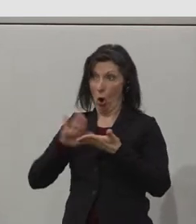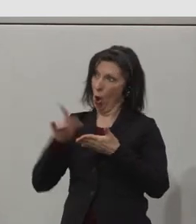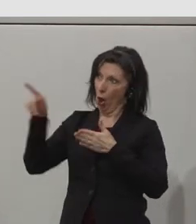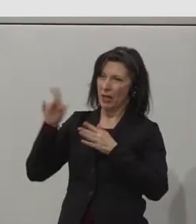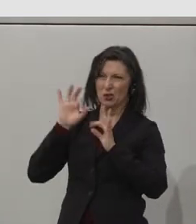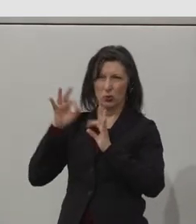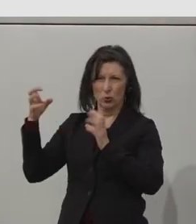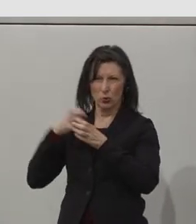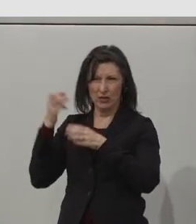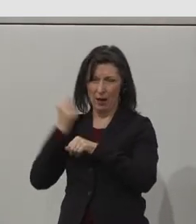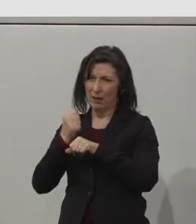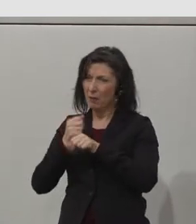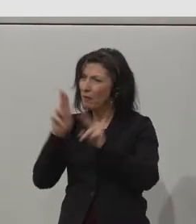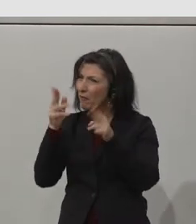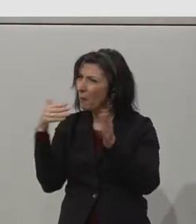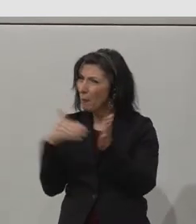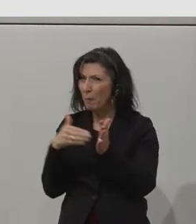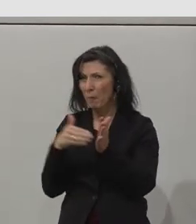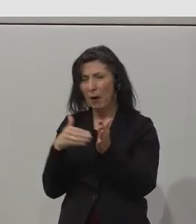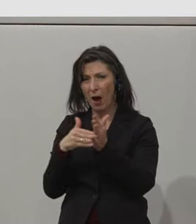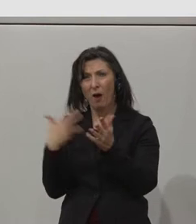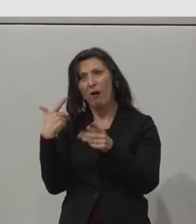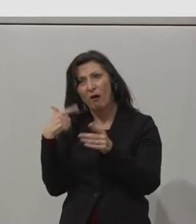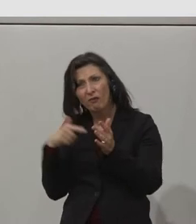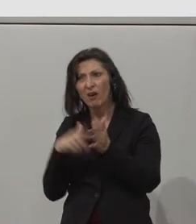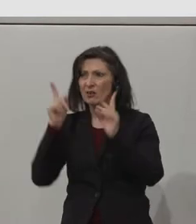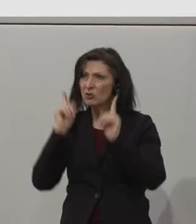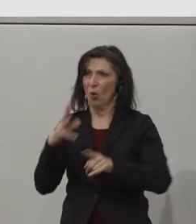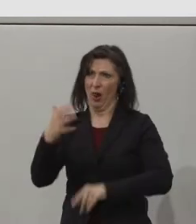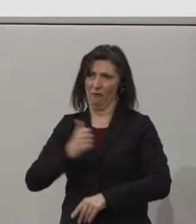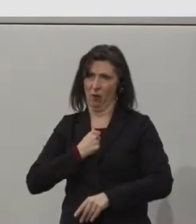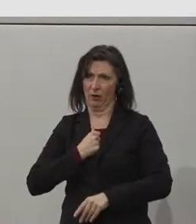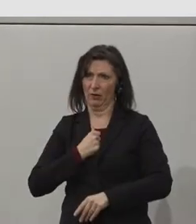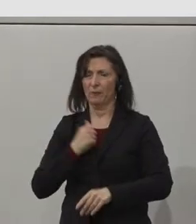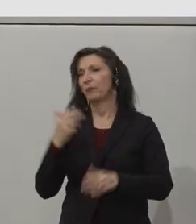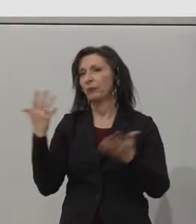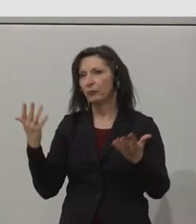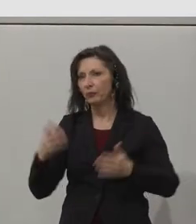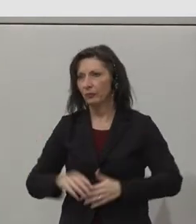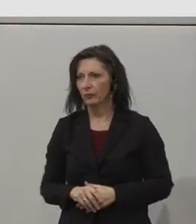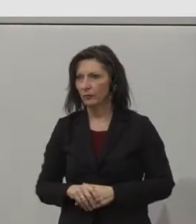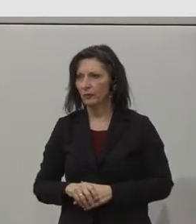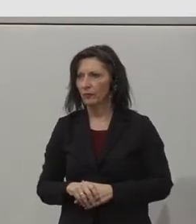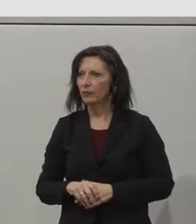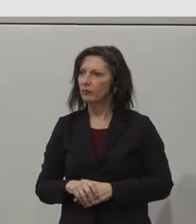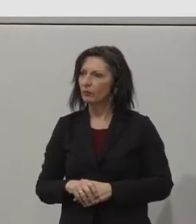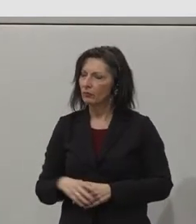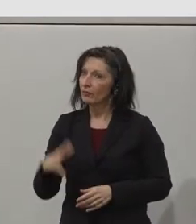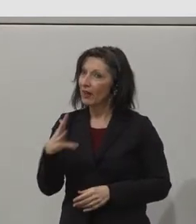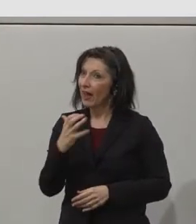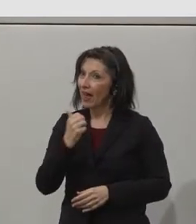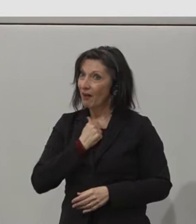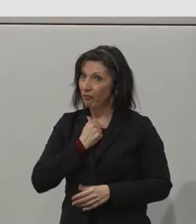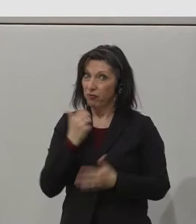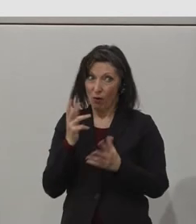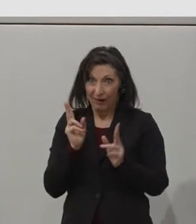the key to our successful placements and internships is that the individual person is matched